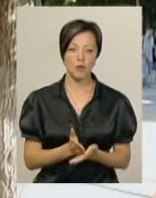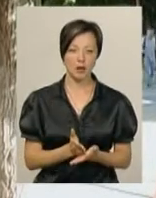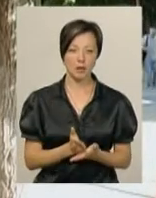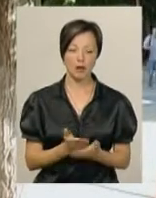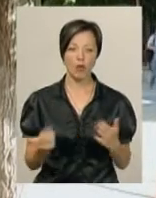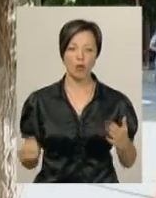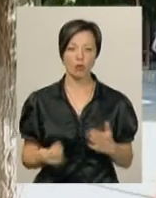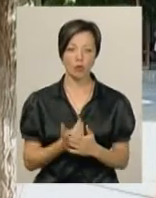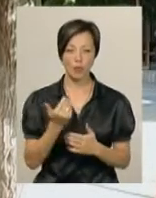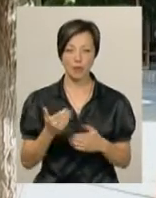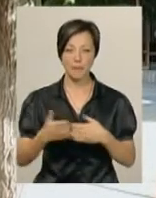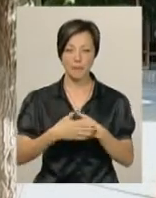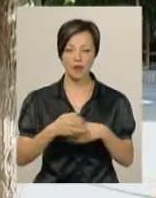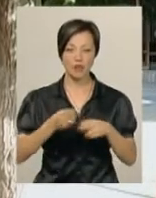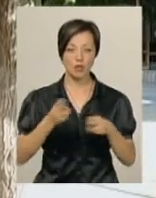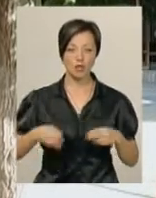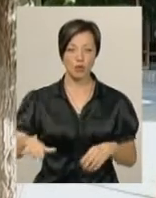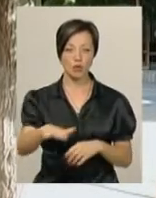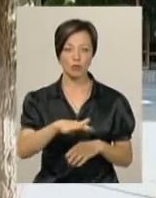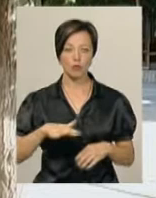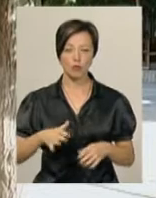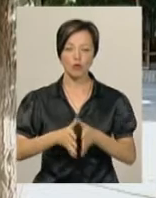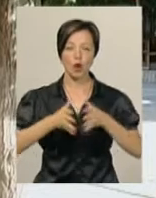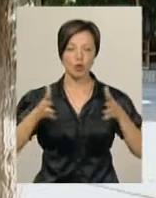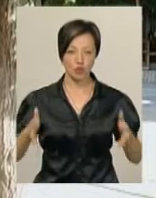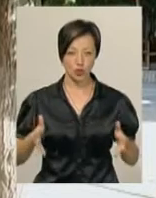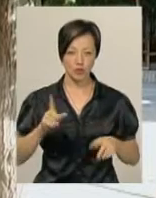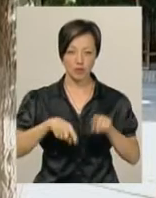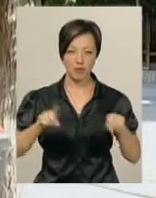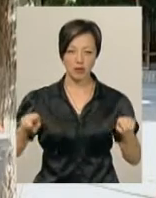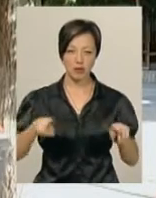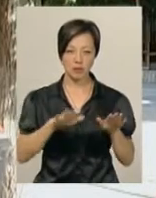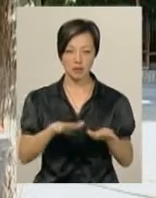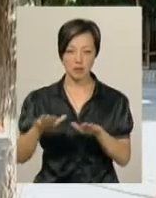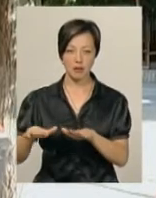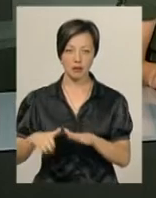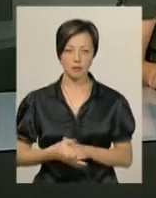оновлену привокзальну площу. Вона частково буде розширена в деяких місцях.